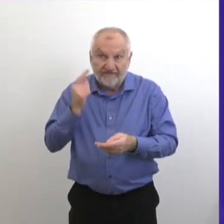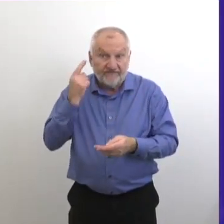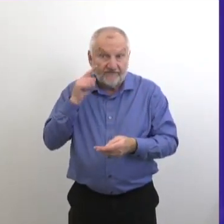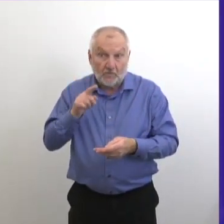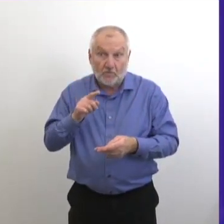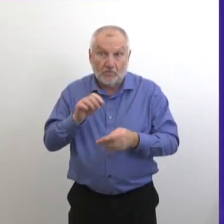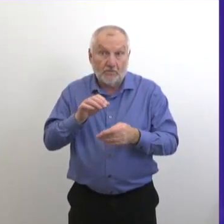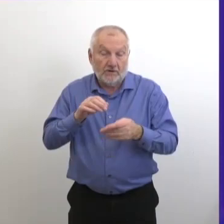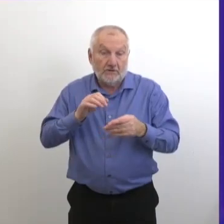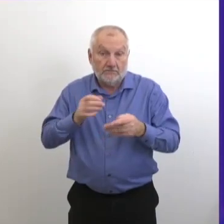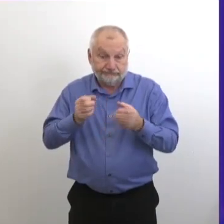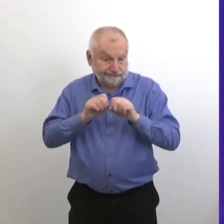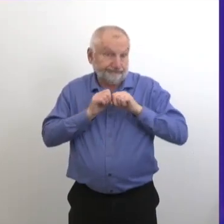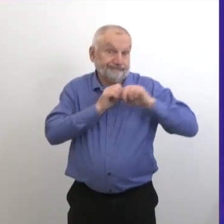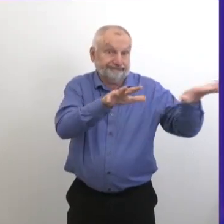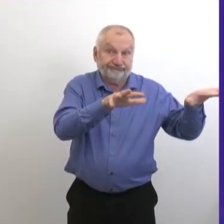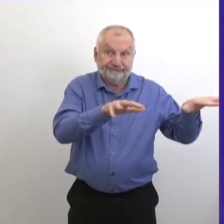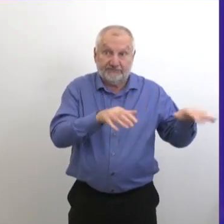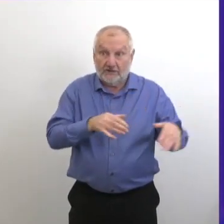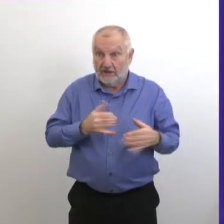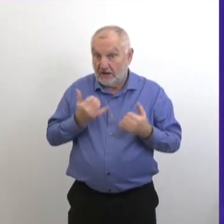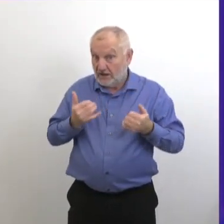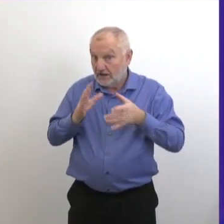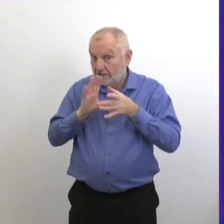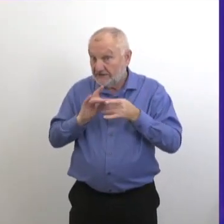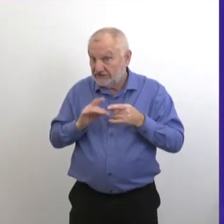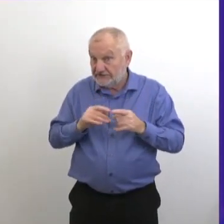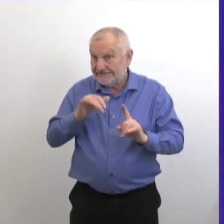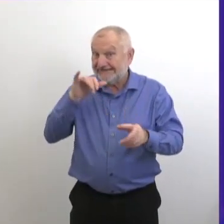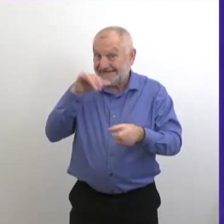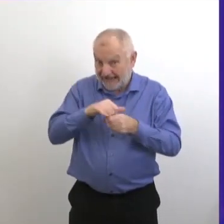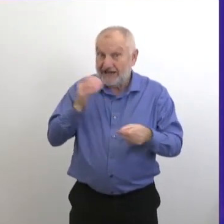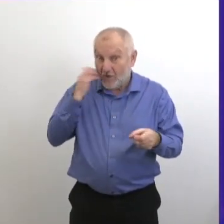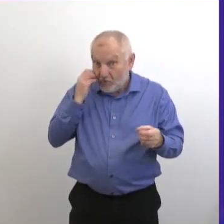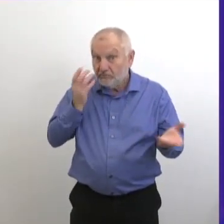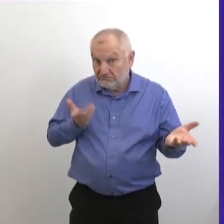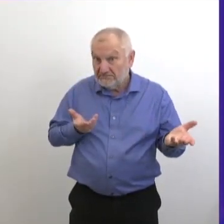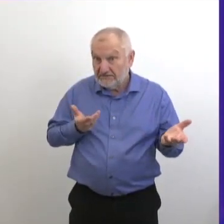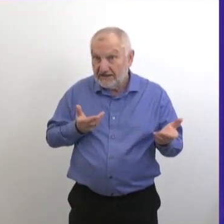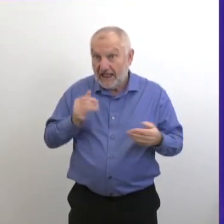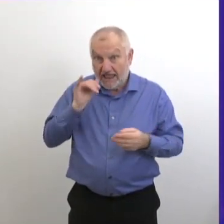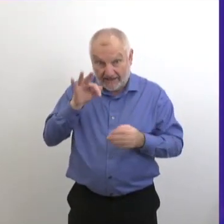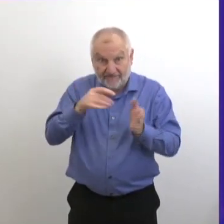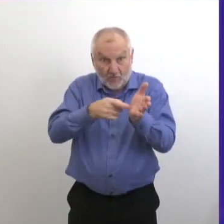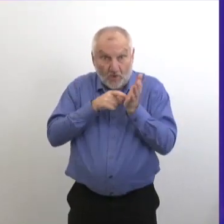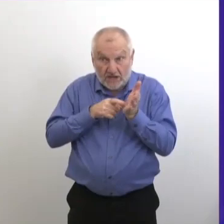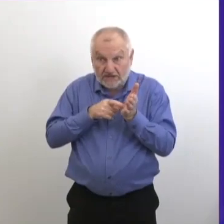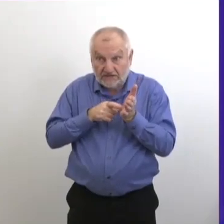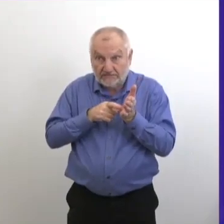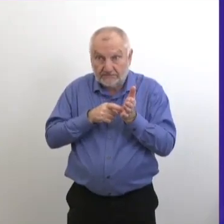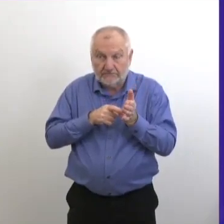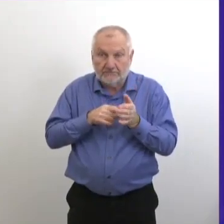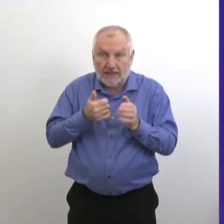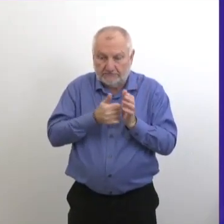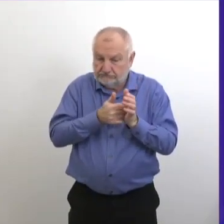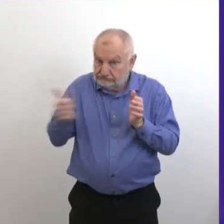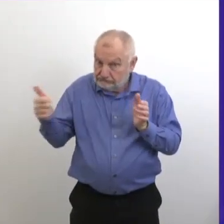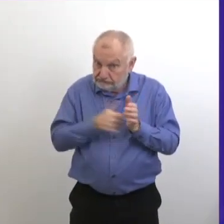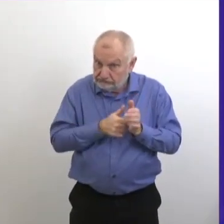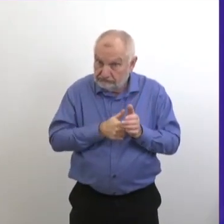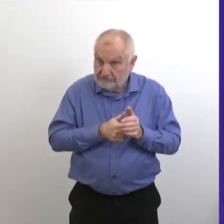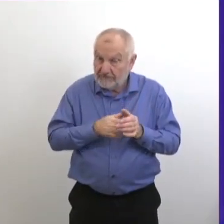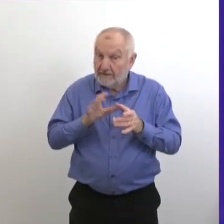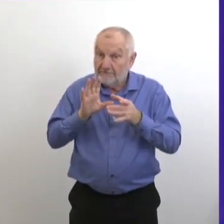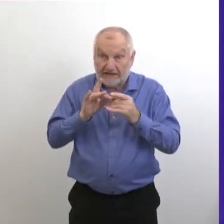propagation. Je veux dire, pour le moment, notre message, c'est de rester à la maison et de ne sortir que lorsque c'est essentiel. Le message est clair